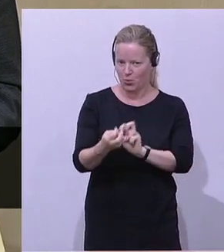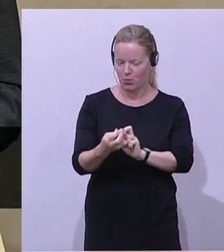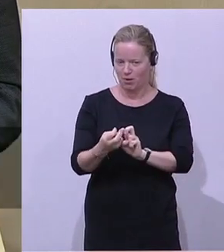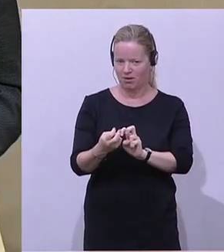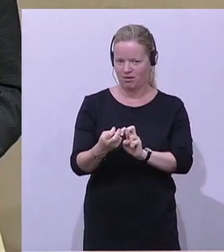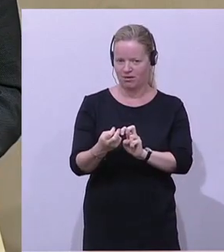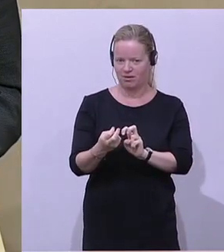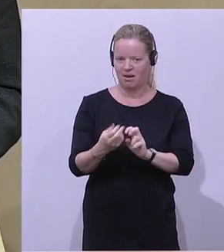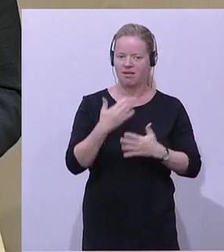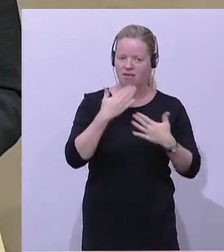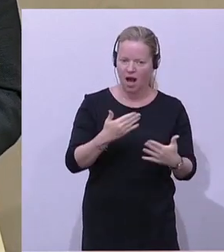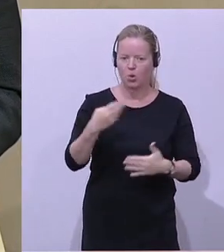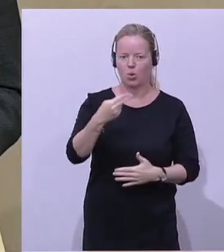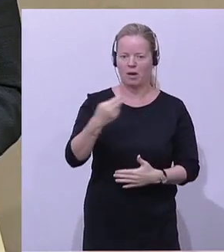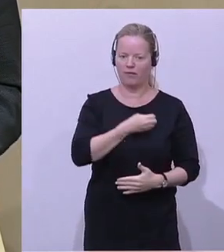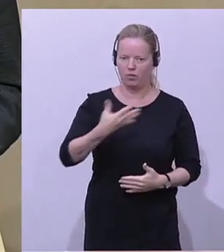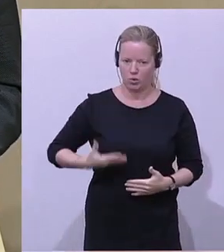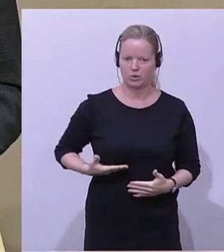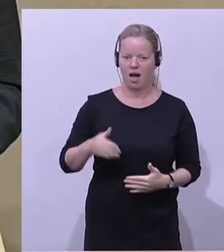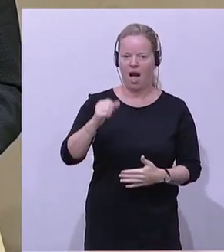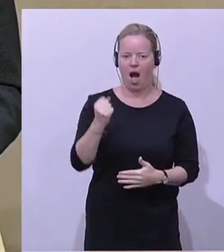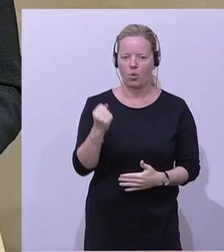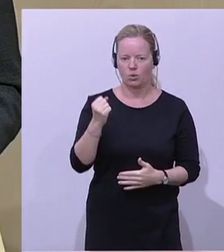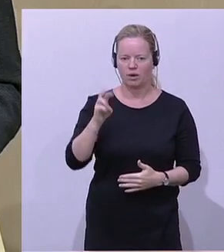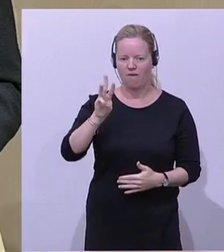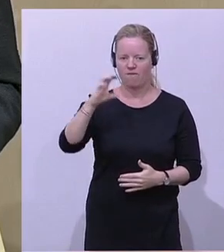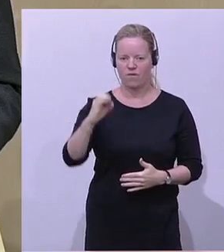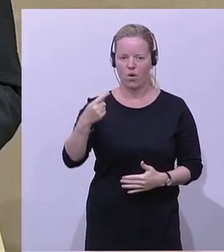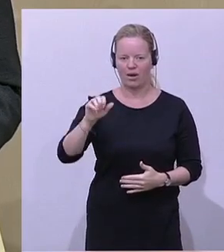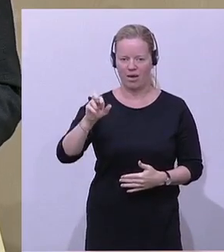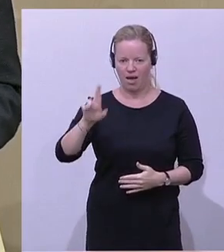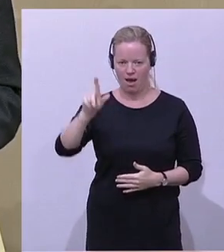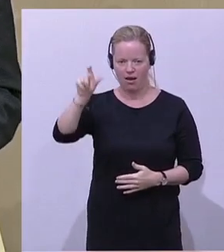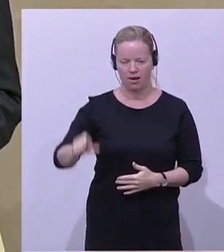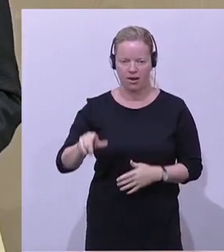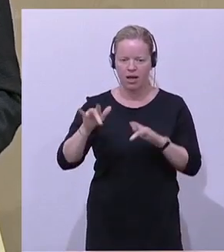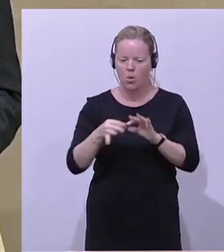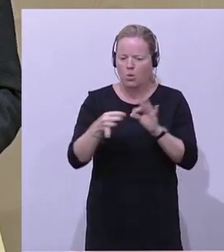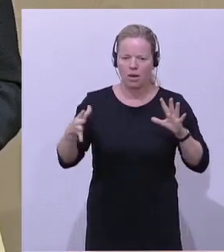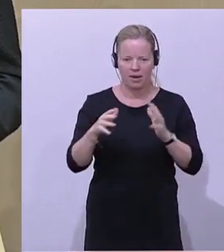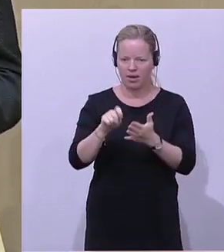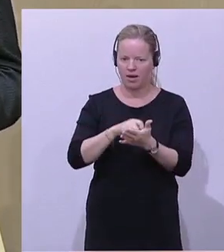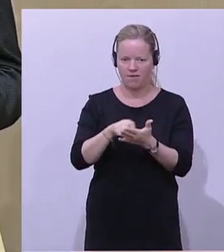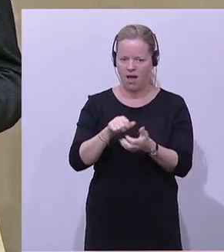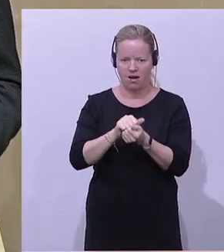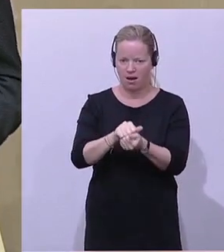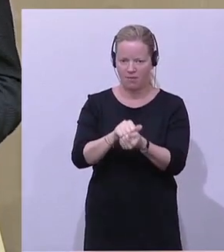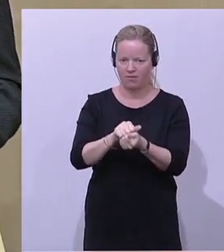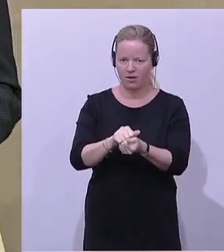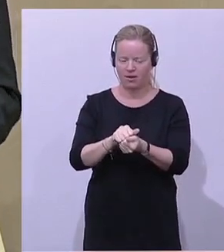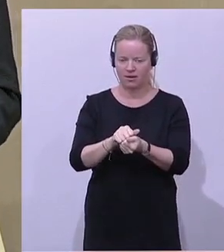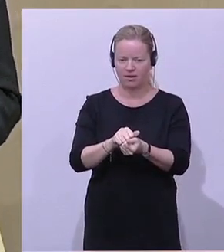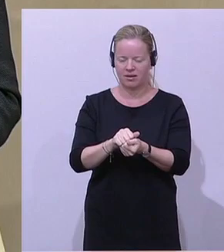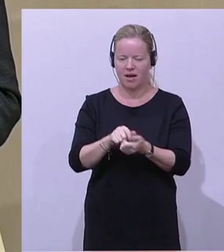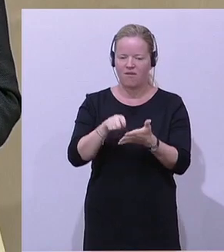Hubert Fuchs und August Wöginger, die unabhängig vom gesamten Wahlkampf, Thema